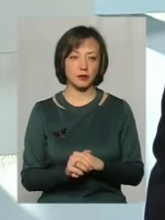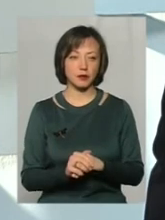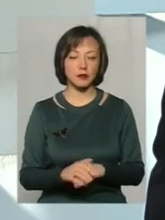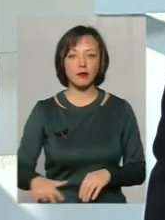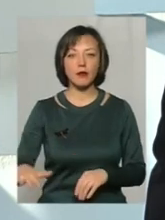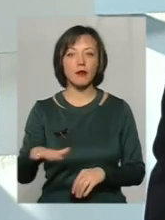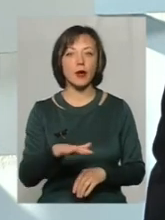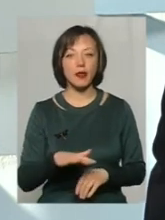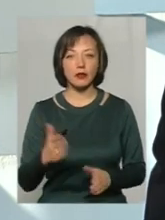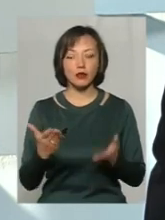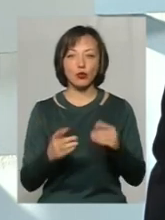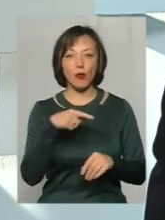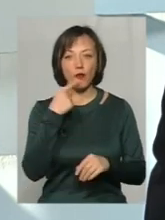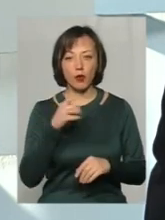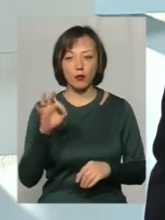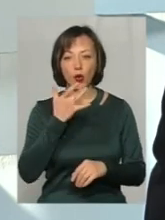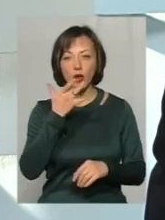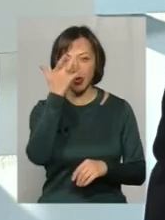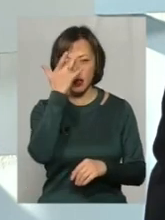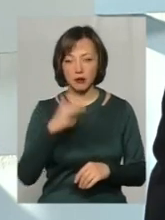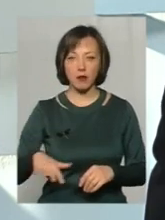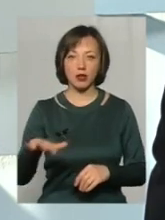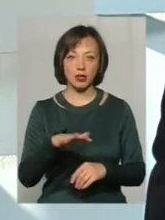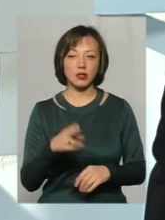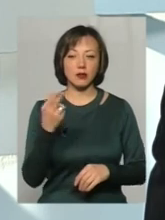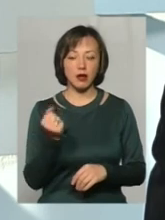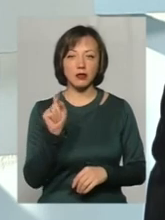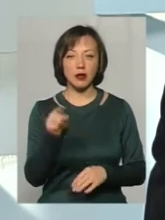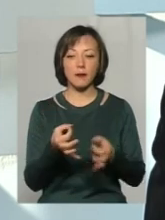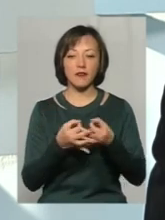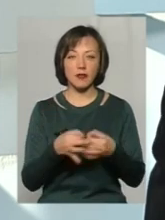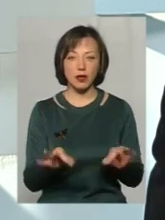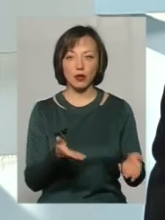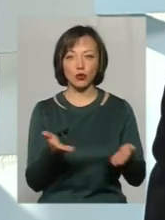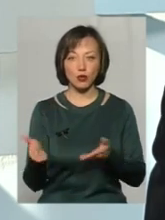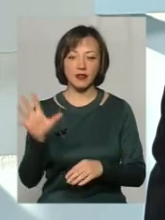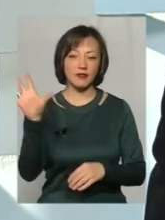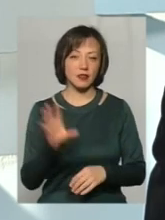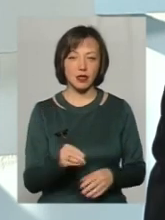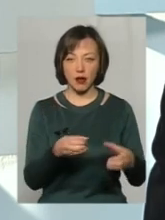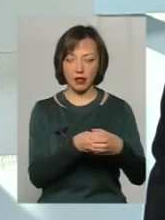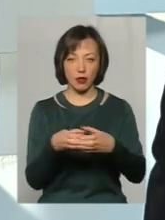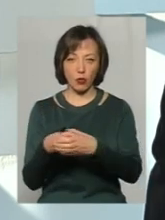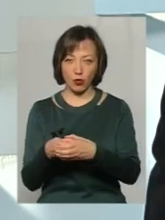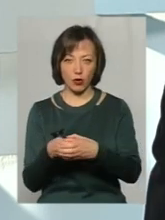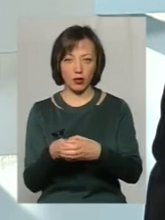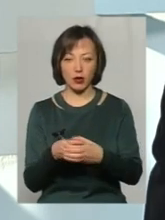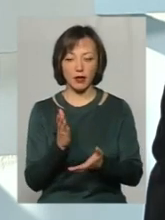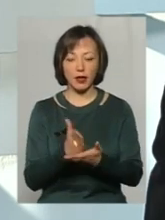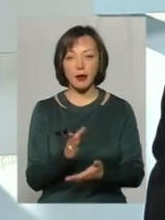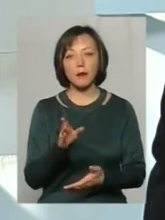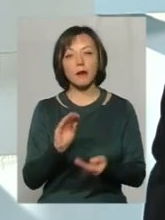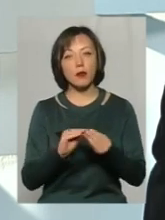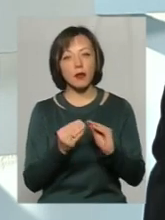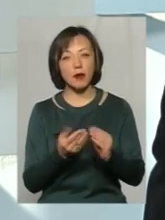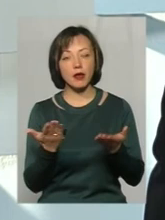Майданчики, якщо ми говоримо про літні майданчики, то там вільний доступ для всіх категорій. Є питання,